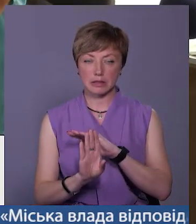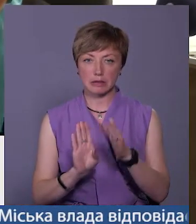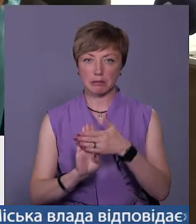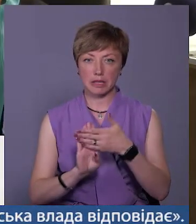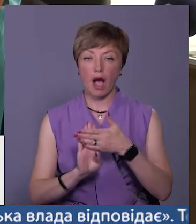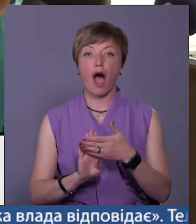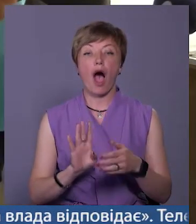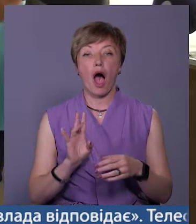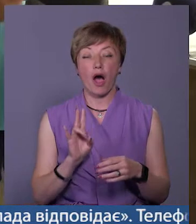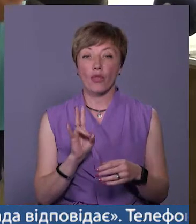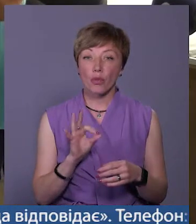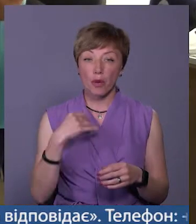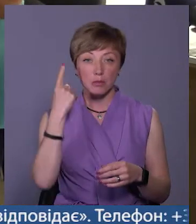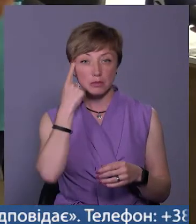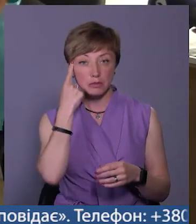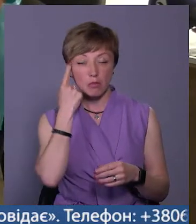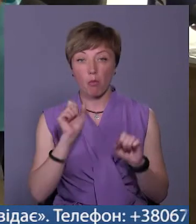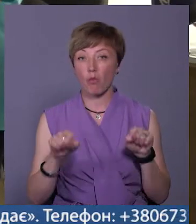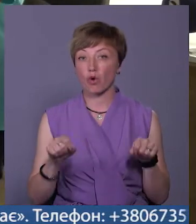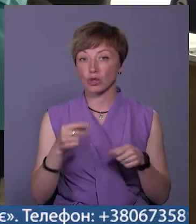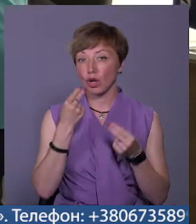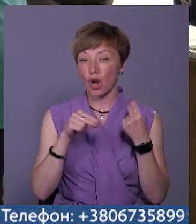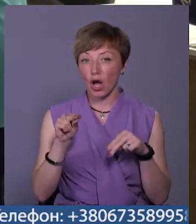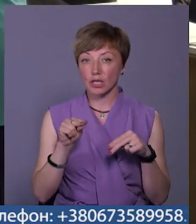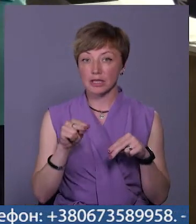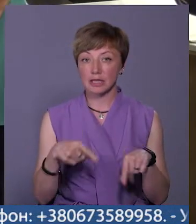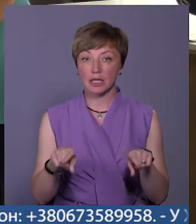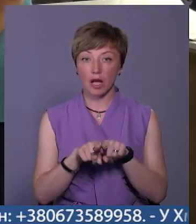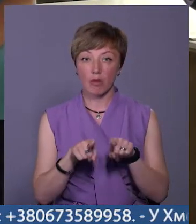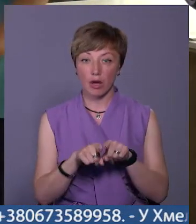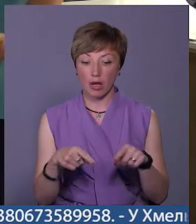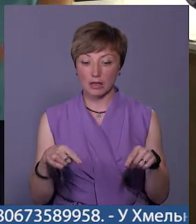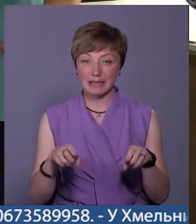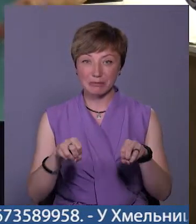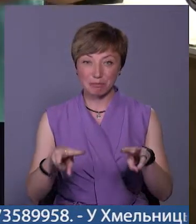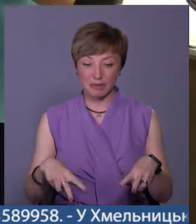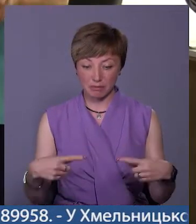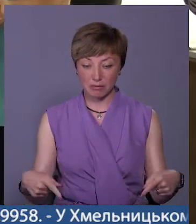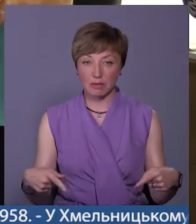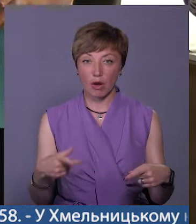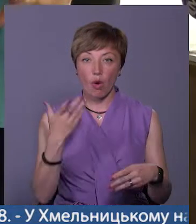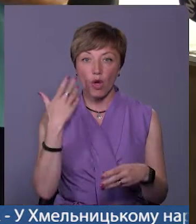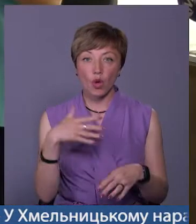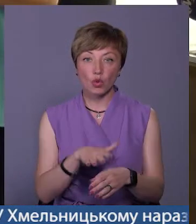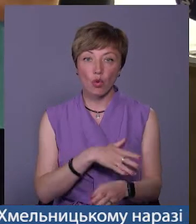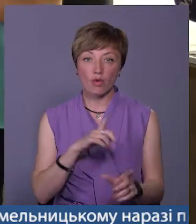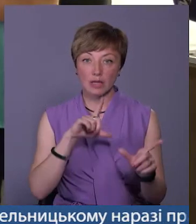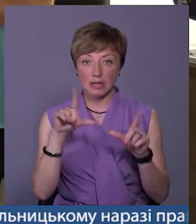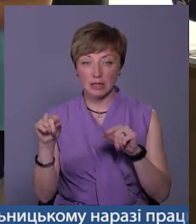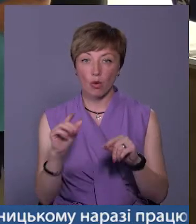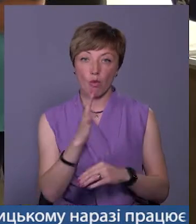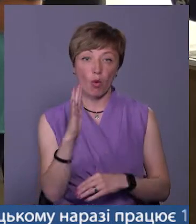але з другої сторони, я подумала, можливо, краще з такими ножками, тому що коли надовше їдеш на